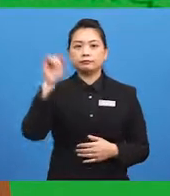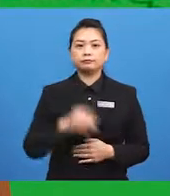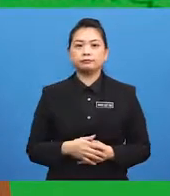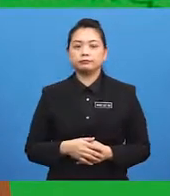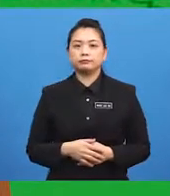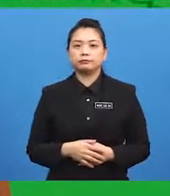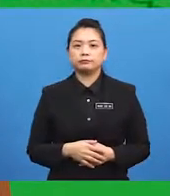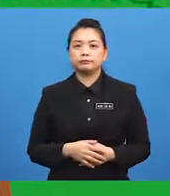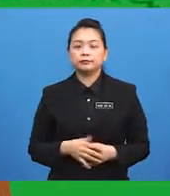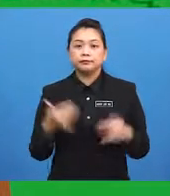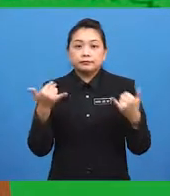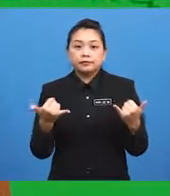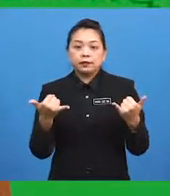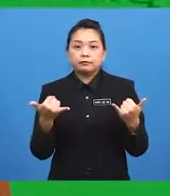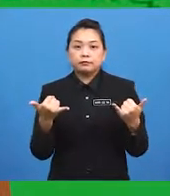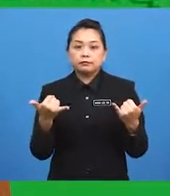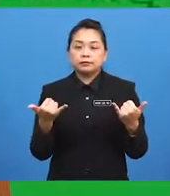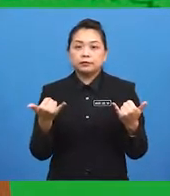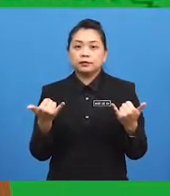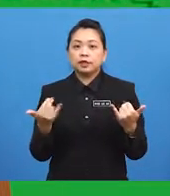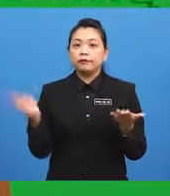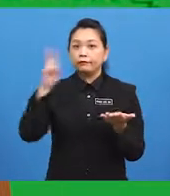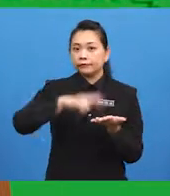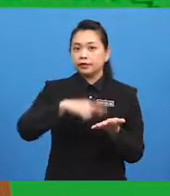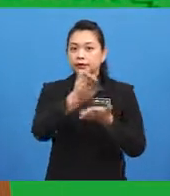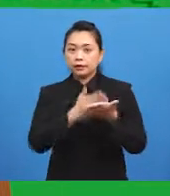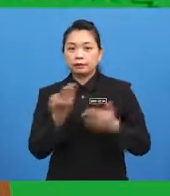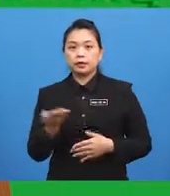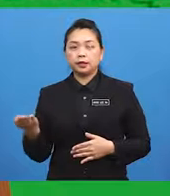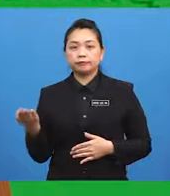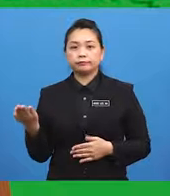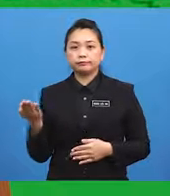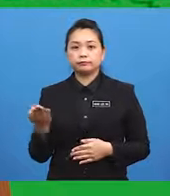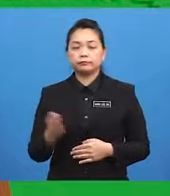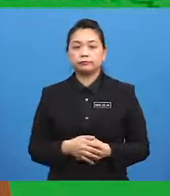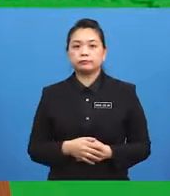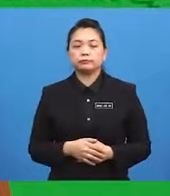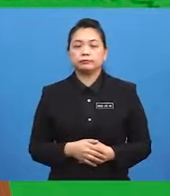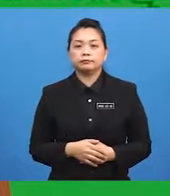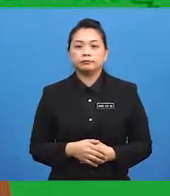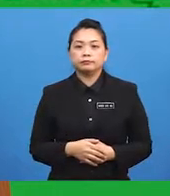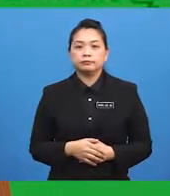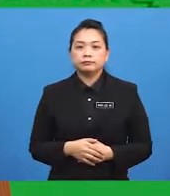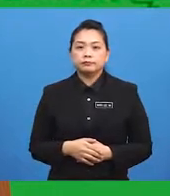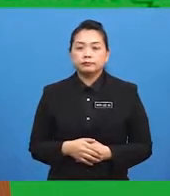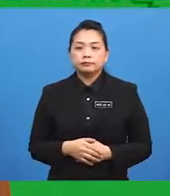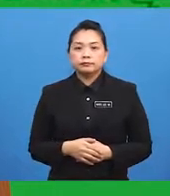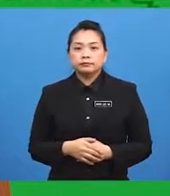Okay... ...let's review... ...some things... ...I said... ...while showing you... ...around... ...my house.